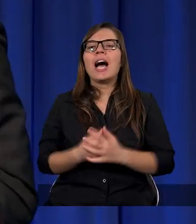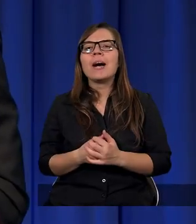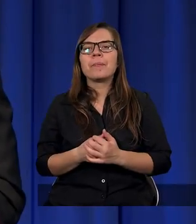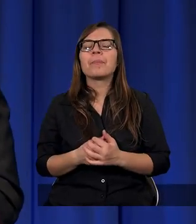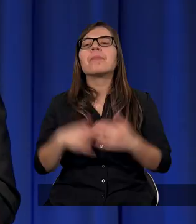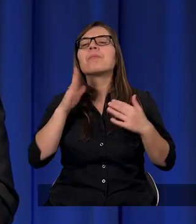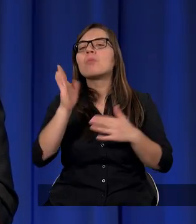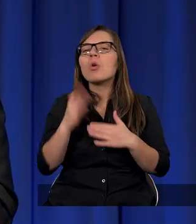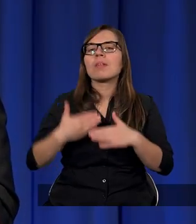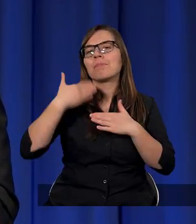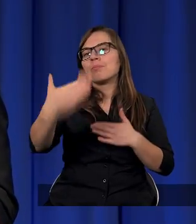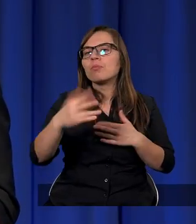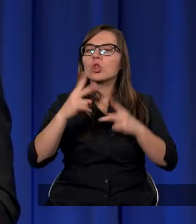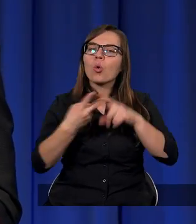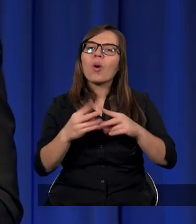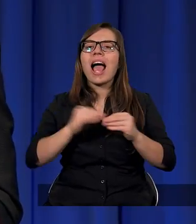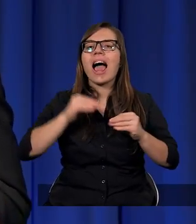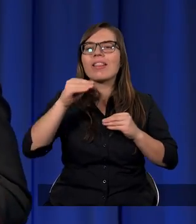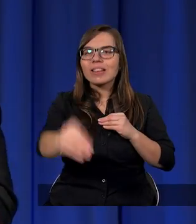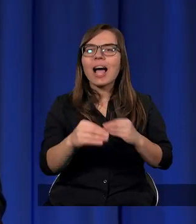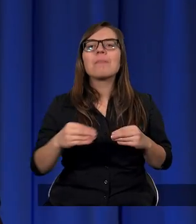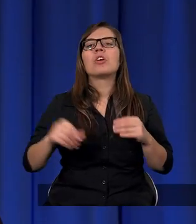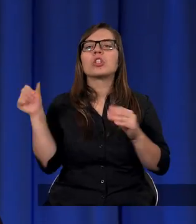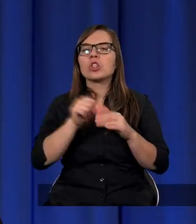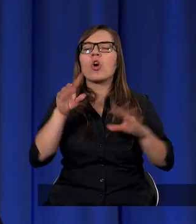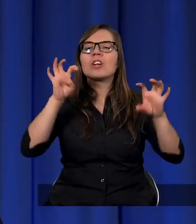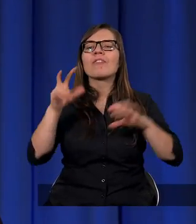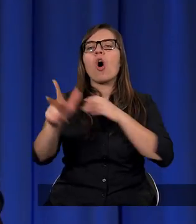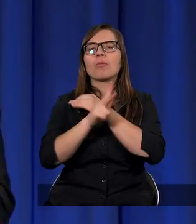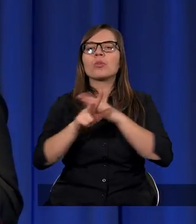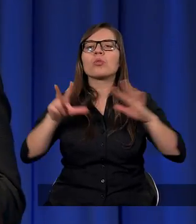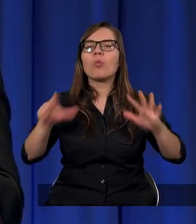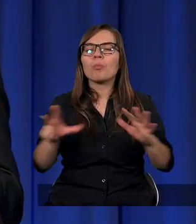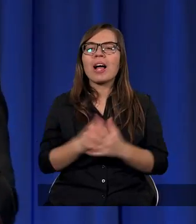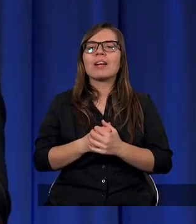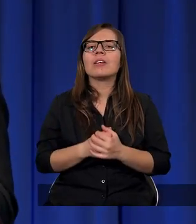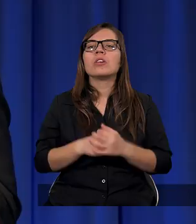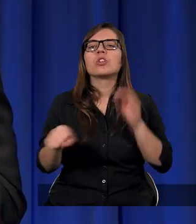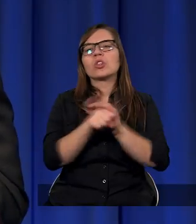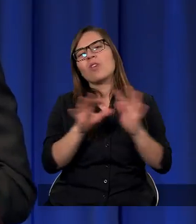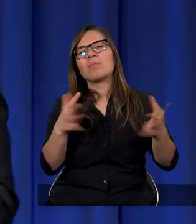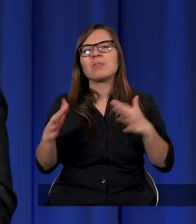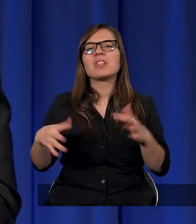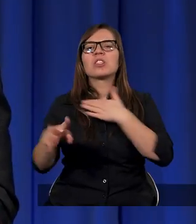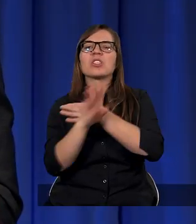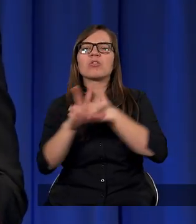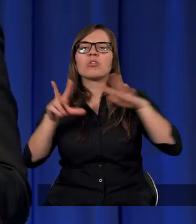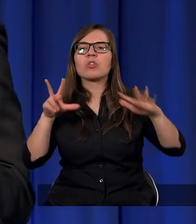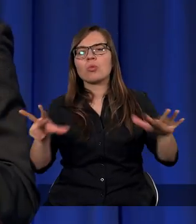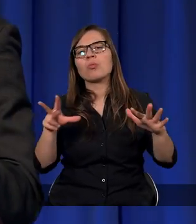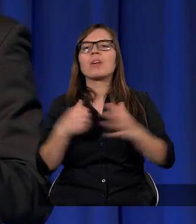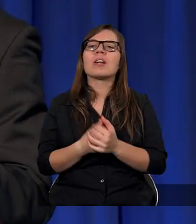Potem przyszedł taki drugi etap od roku 1888 do roku mniej więcej 98.